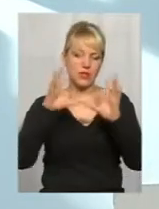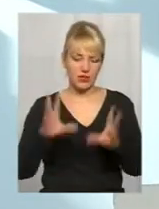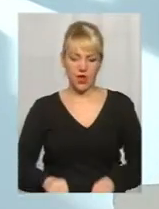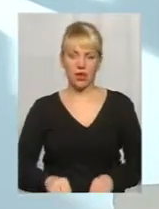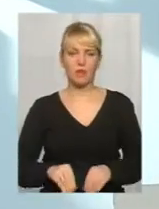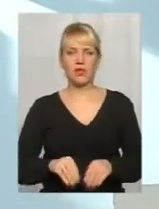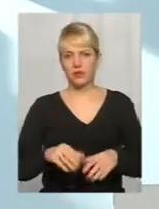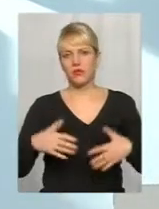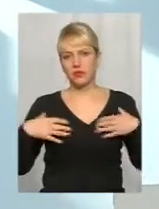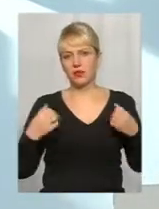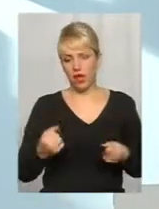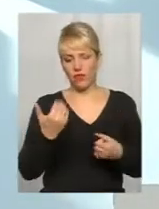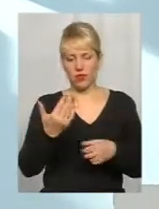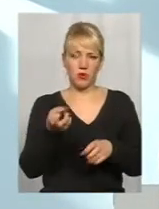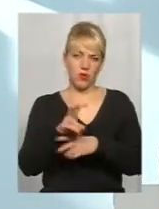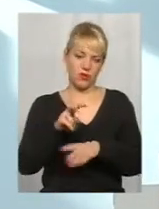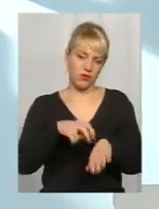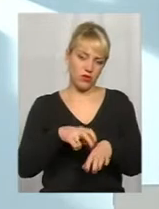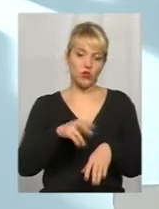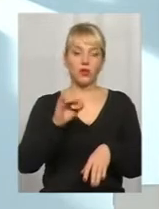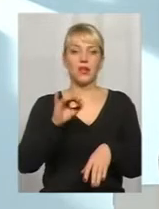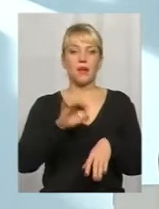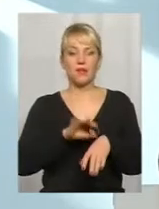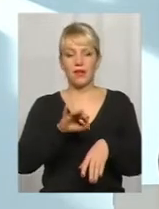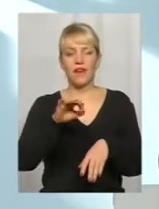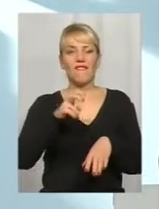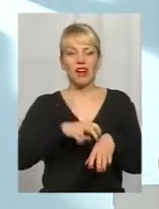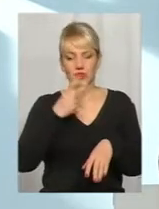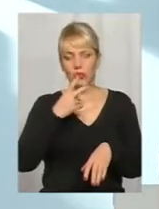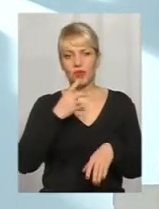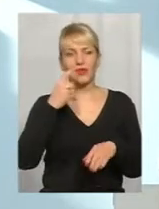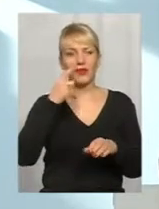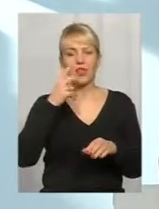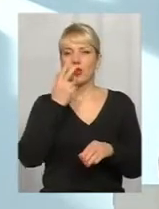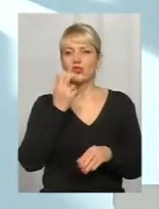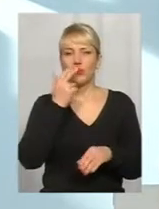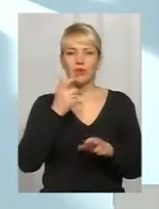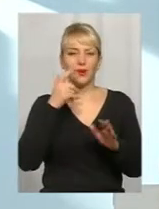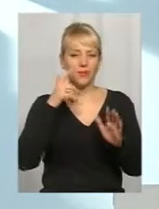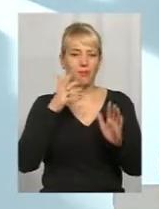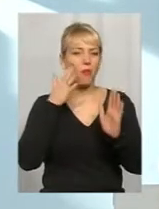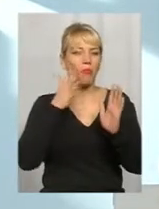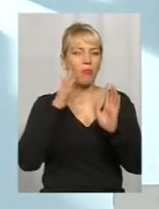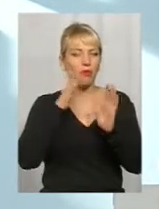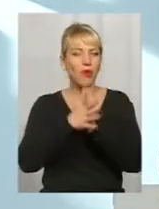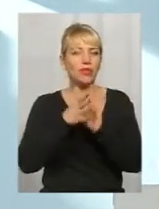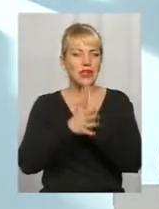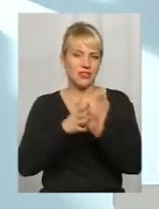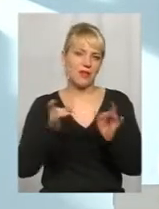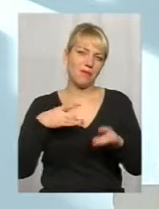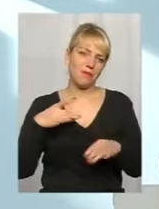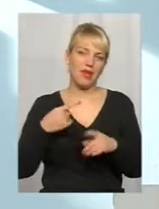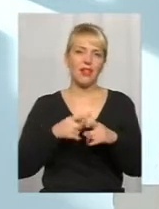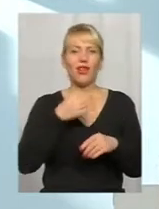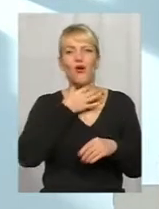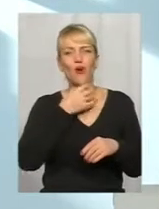вот вы приходите с ребенком к педиатру, педиатр смотрит, сопельки прозрачные, белые, температурка небольшая, горлышко красное, гнойных там